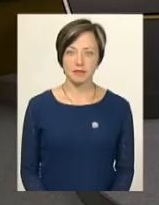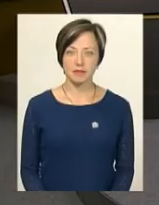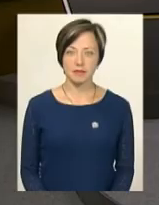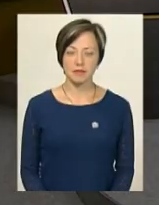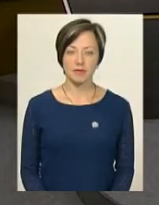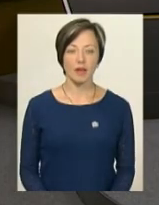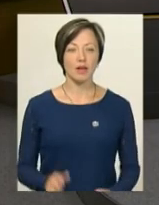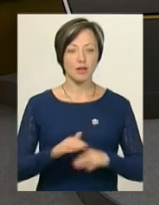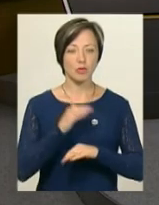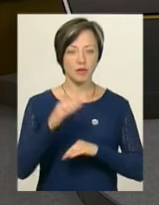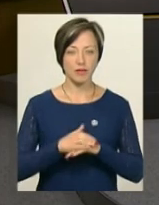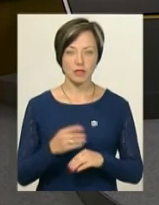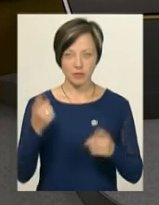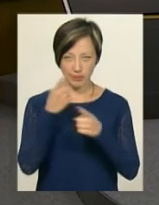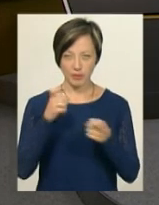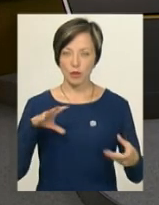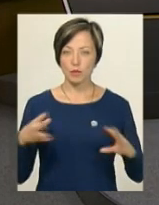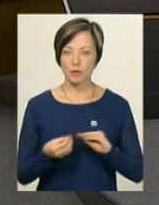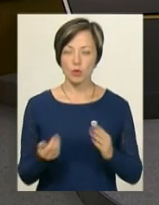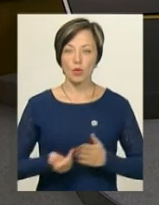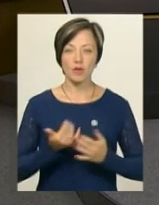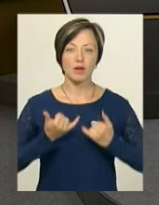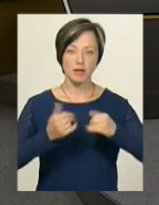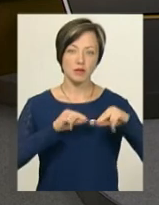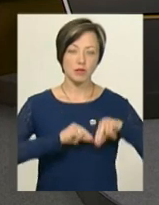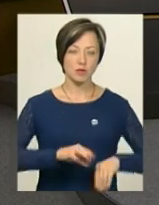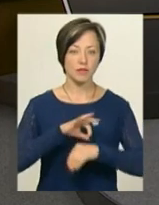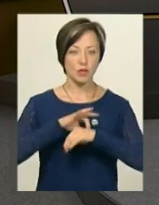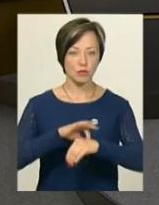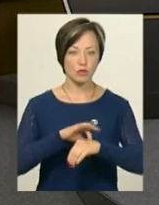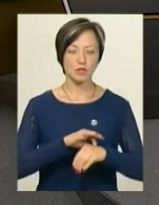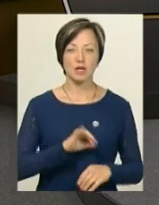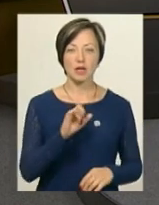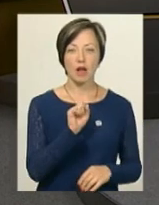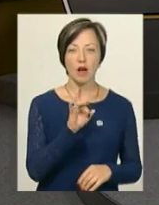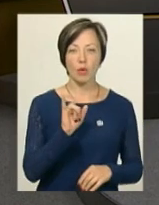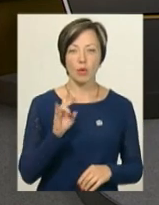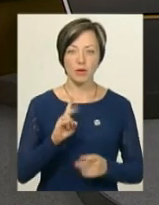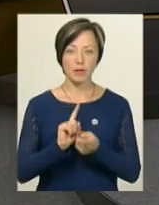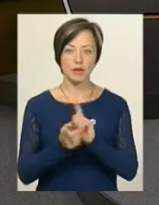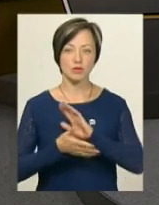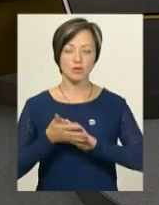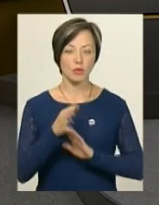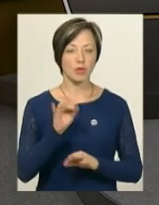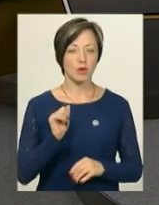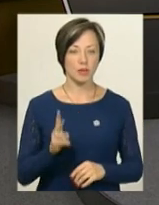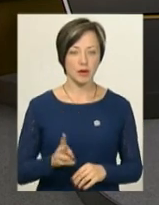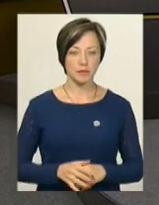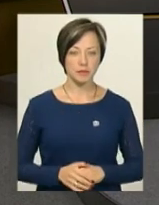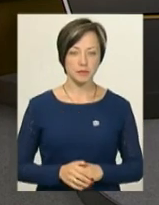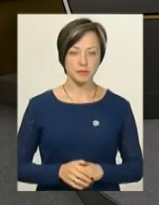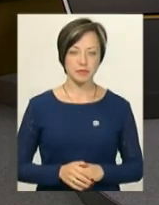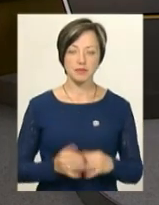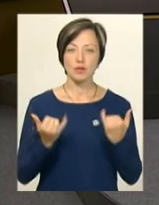Доброго вечора! В ефірі підсумковий випуск новин. У студії працюють ведуча Ірина Аріон та перекладач на жестову мову Ольга Рибак.